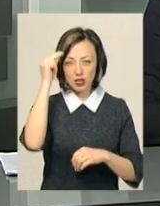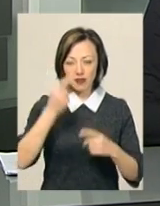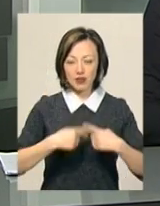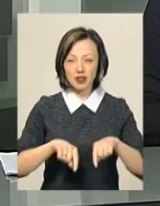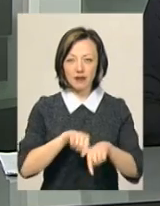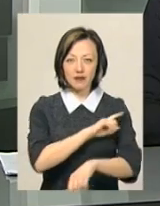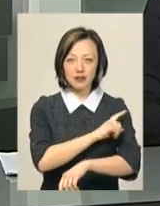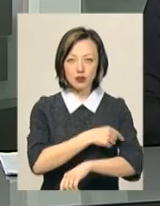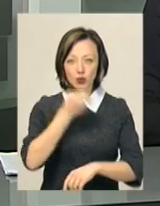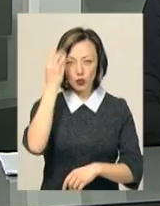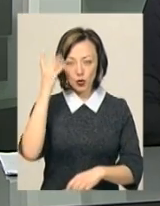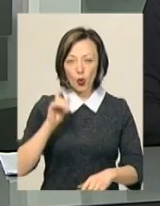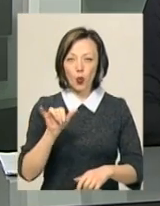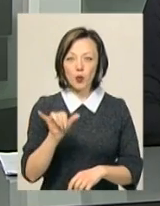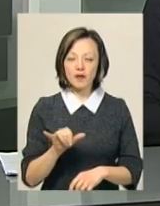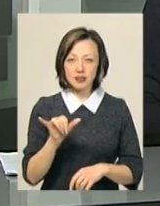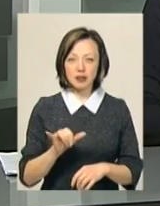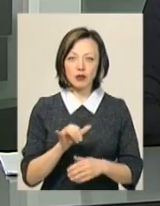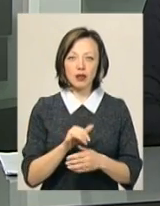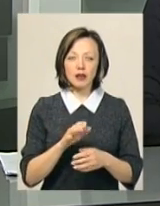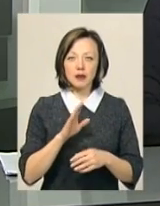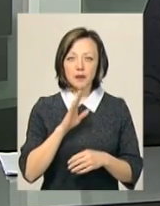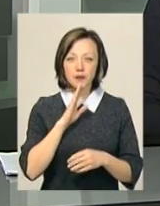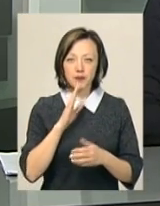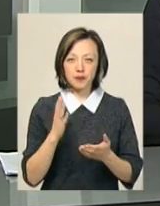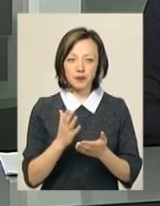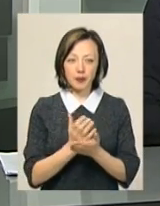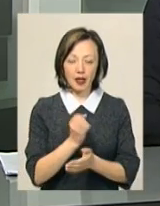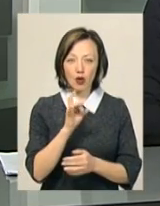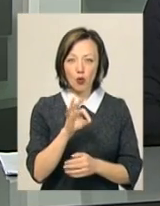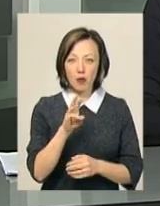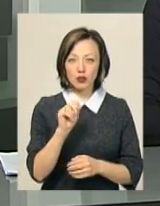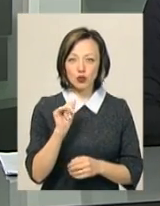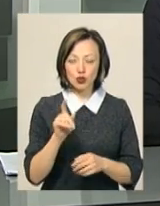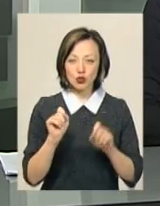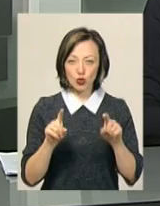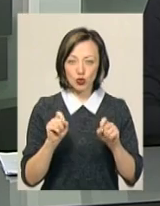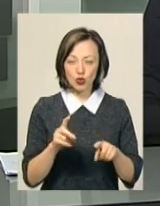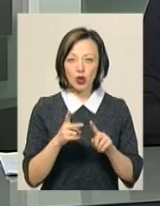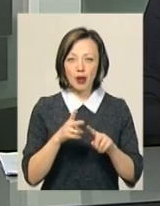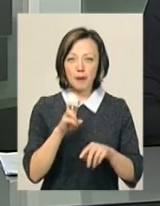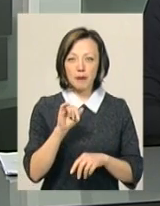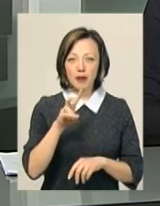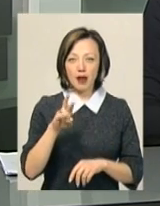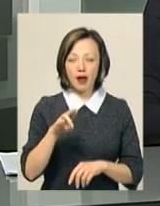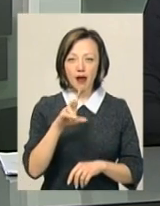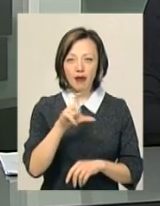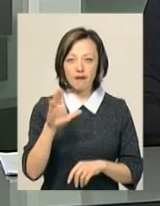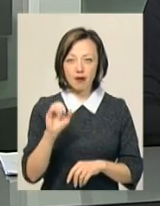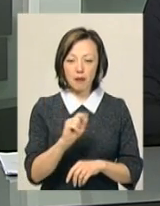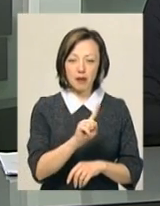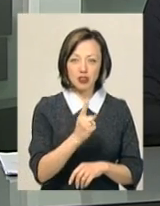культури університету. Ірина Романчук здобула на змаганнях золоту медаль, Анастасія Біляєва посіла перше та третє місця,